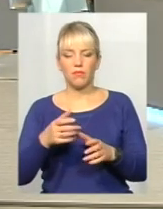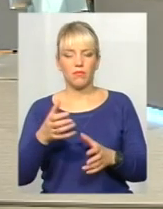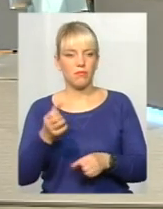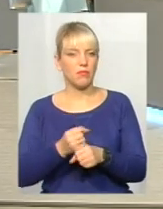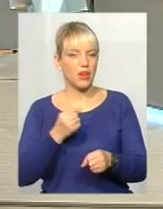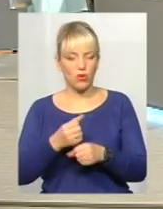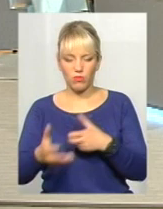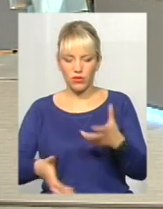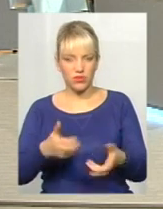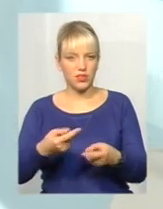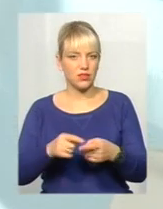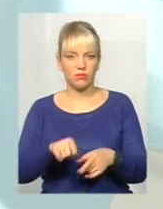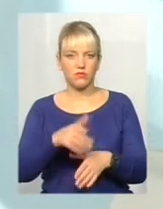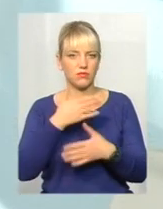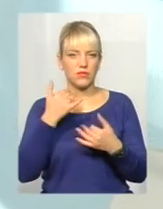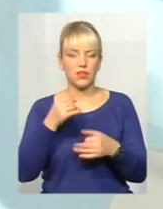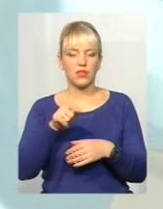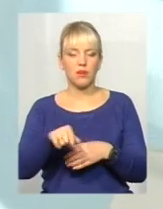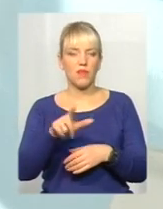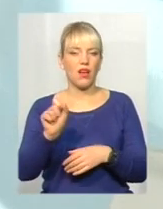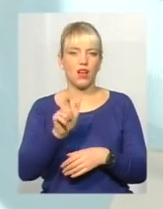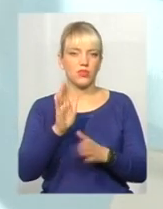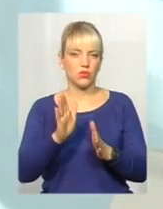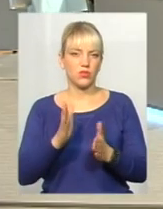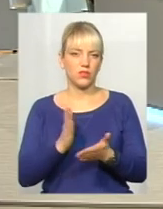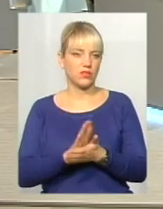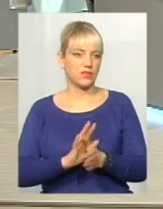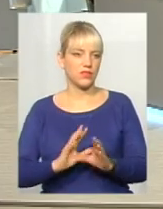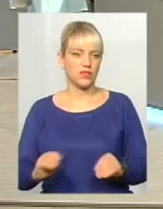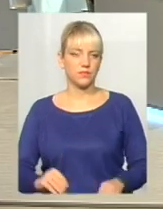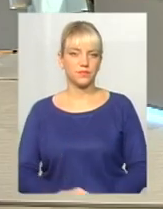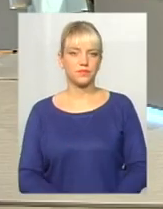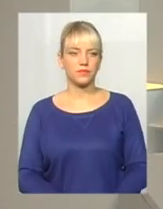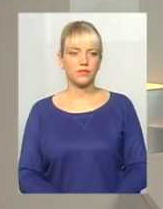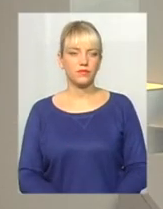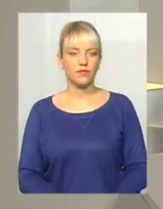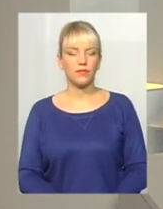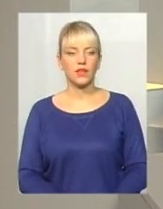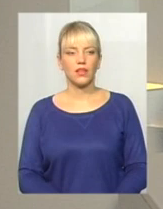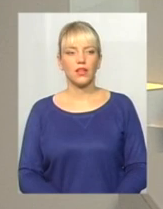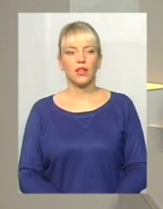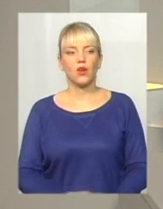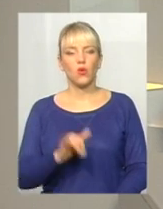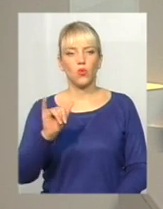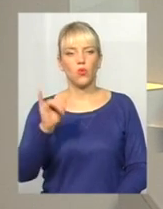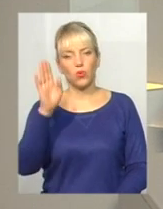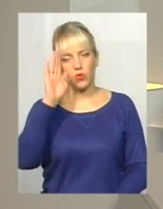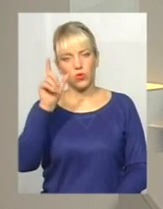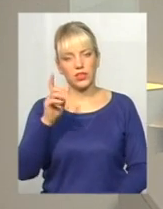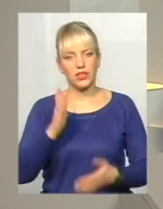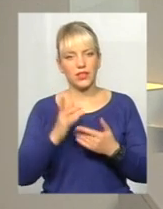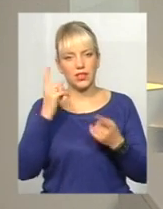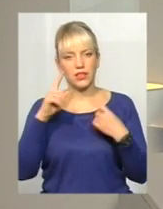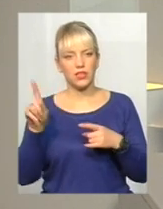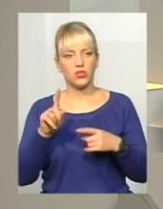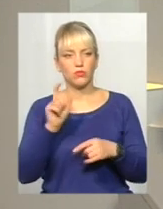все. Крім газу, це вже поки що в нас це нереально. Паніна, ще глядач говорив про те, що в нього є ідея для того,